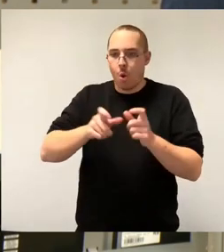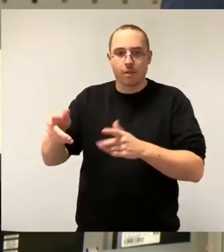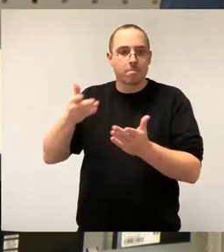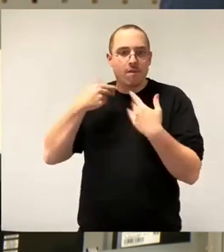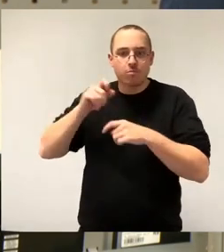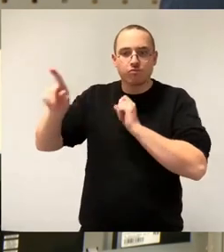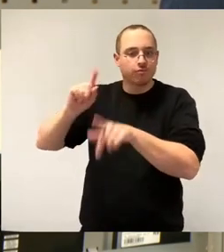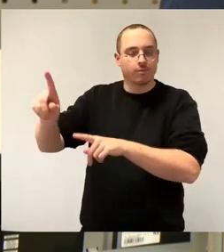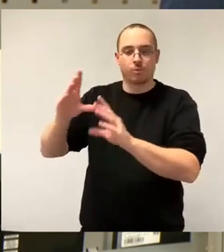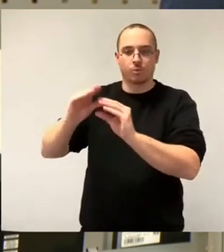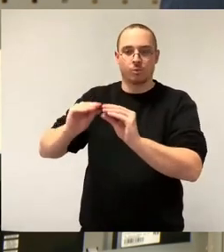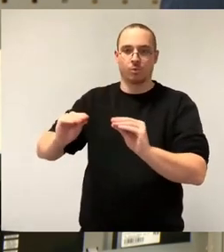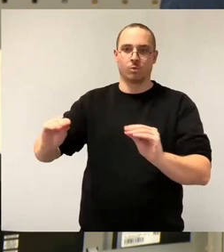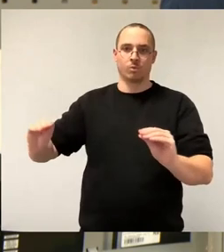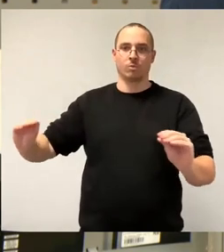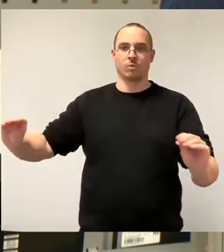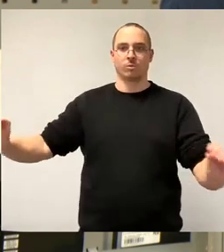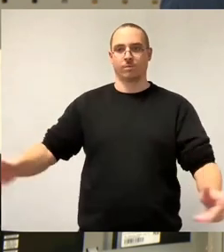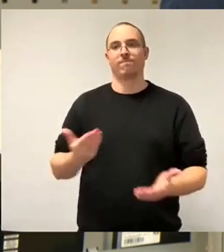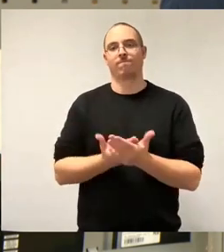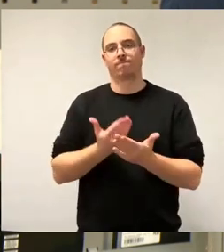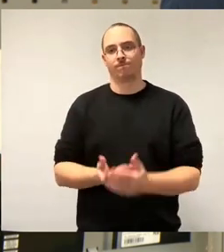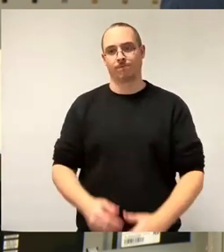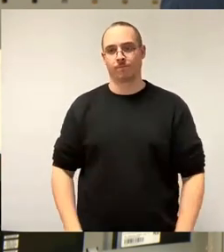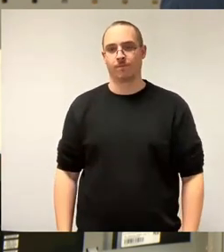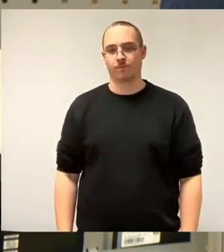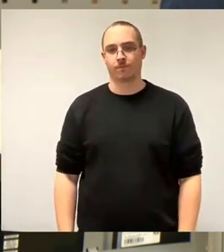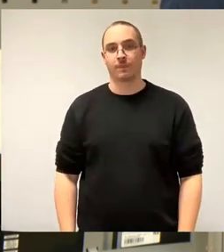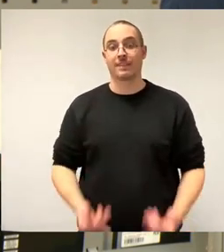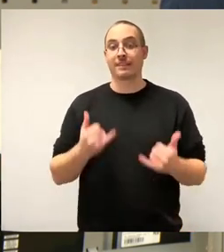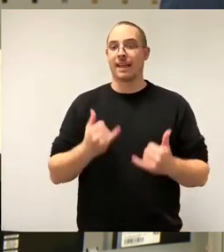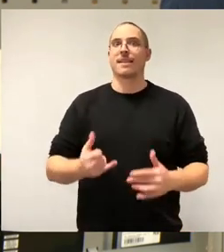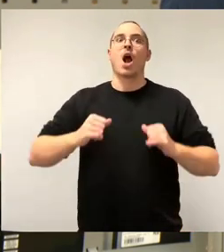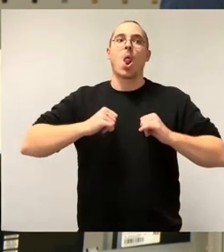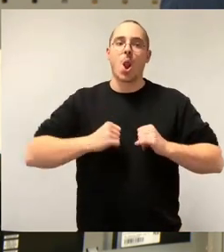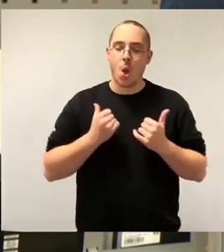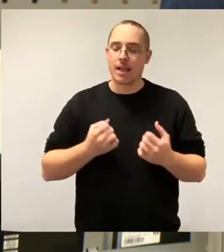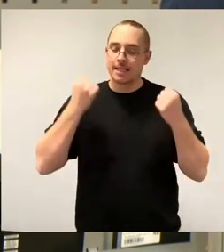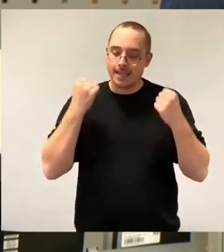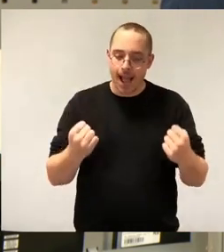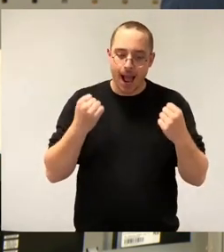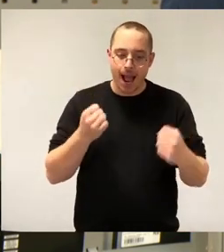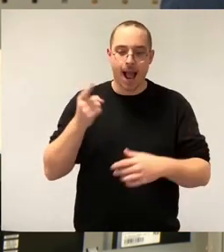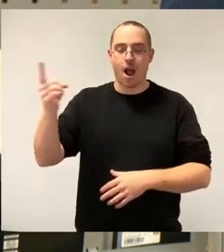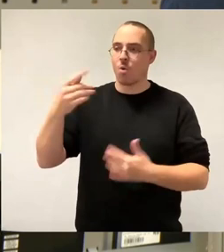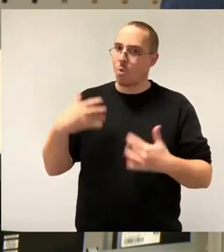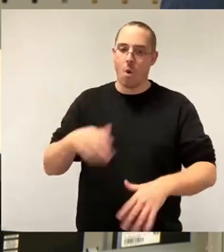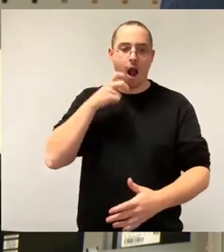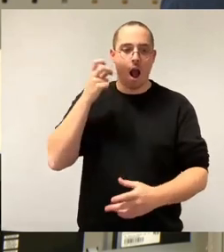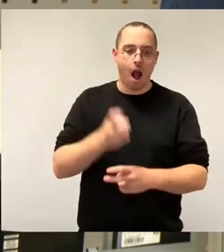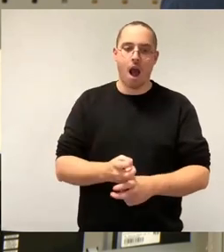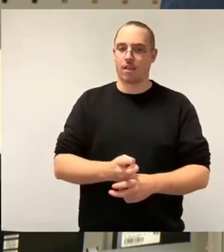Und wir sind mittlerweile in einer Situation, wo die DVB zum Glück eben auch nach harten Verhandlungen mit den Gewerkschaften